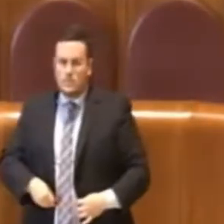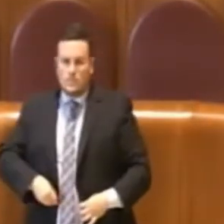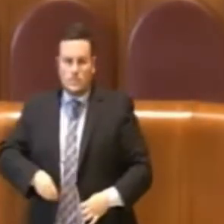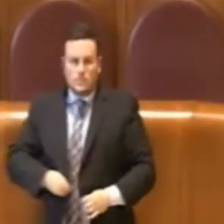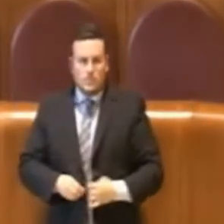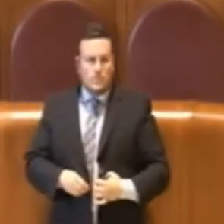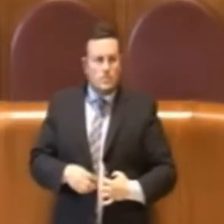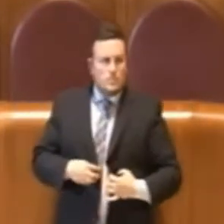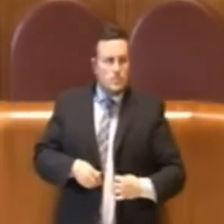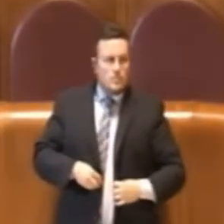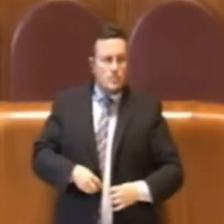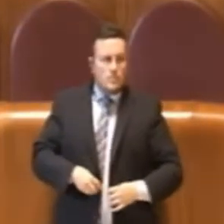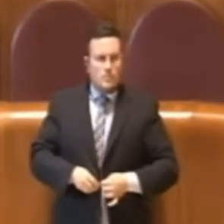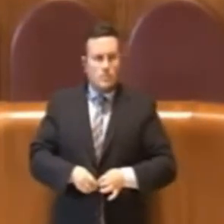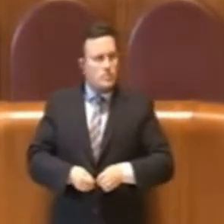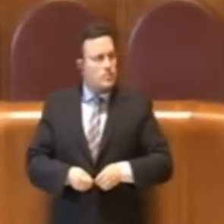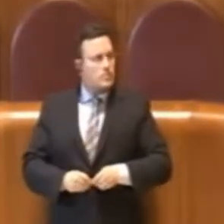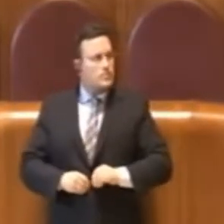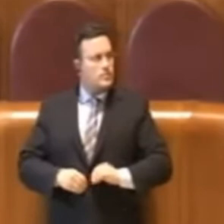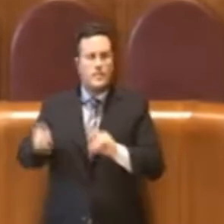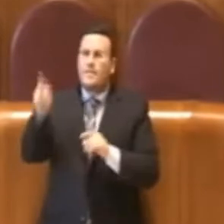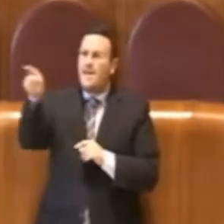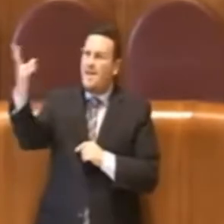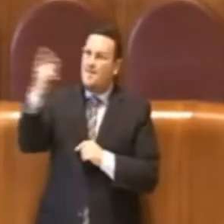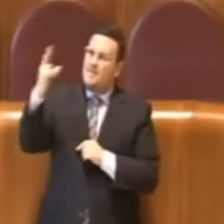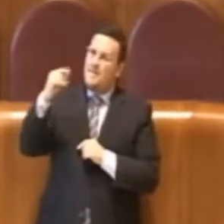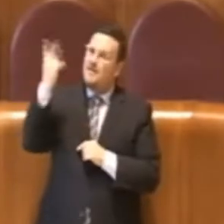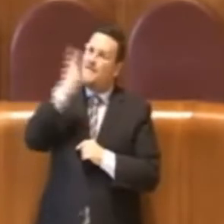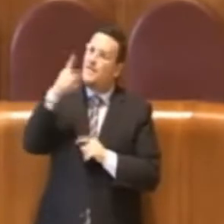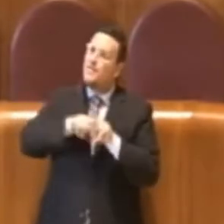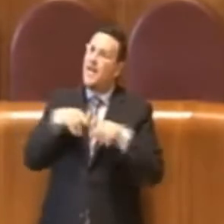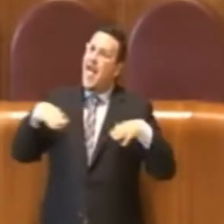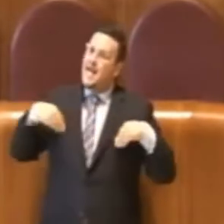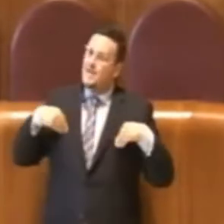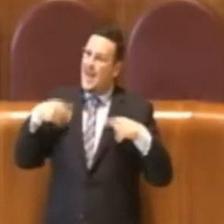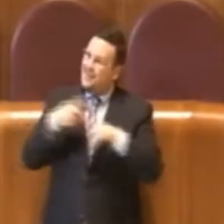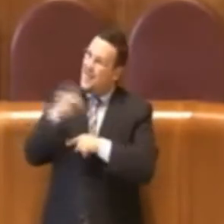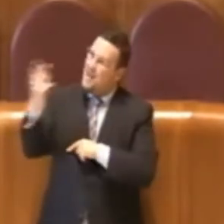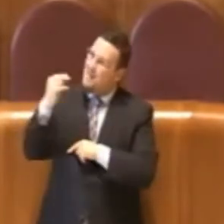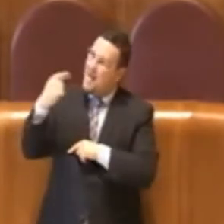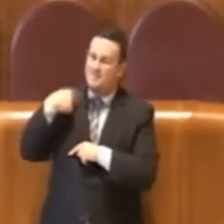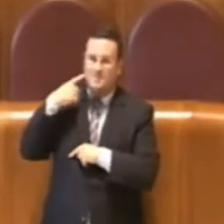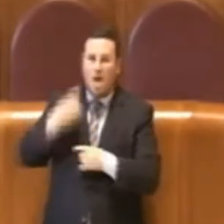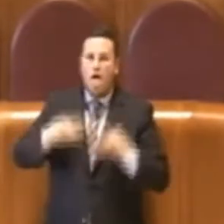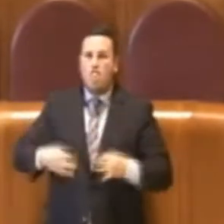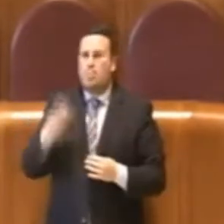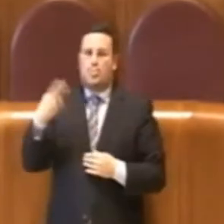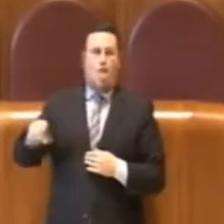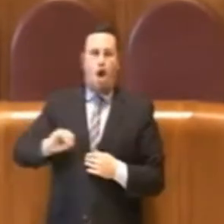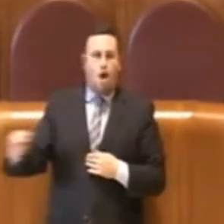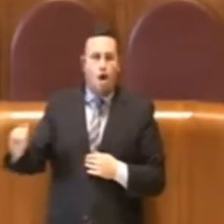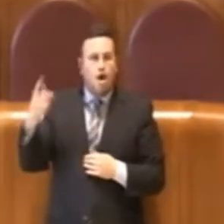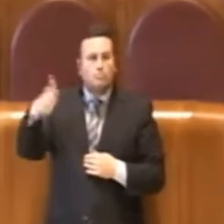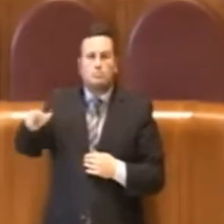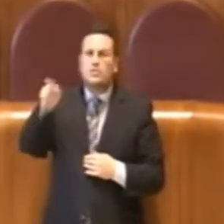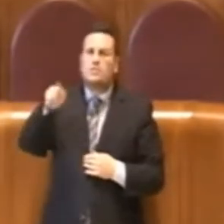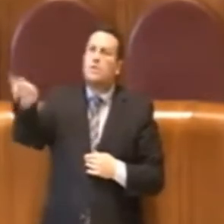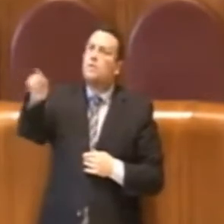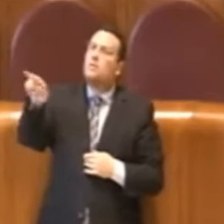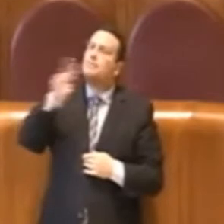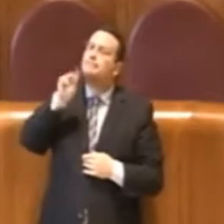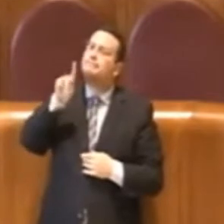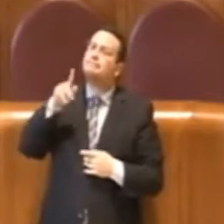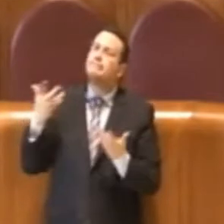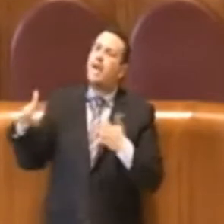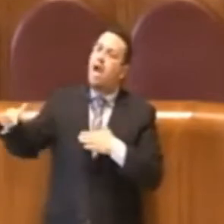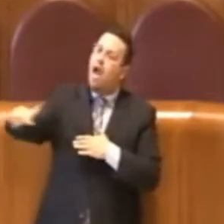convinta che invece voterò no, perché è molto bello che loro si preoccupino di ambiente, si preoccupino